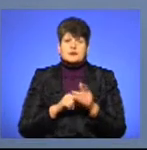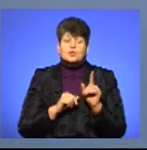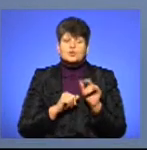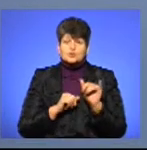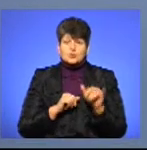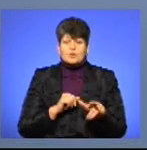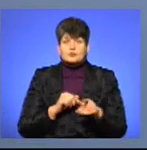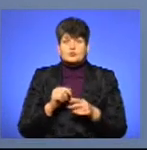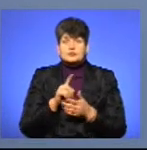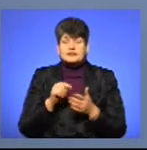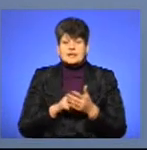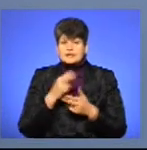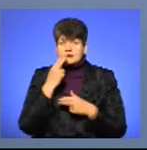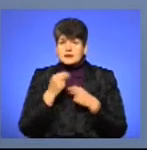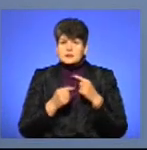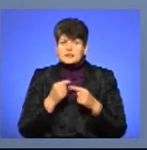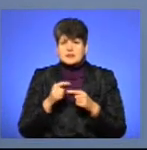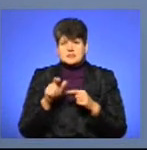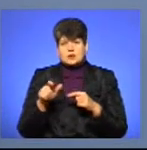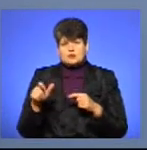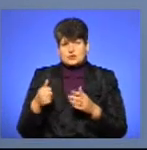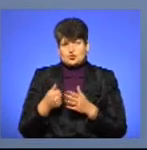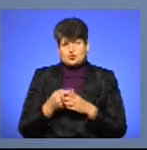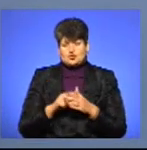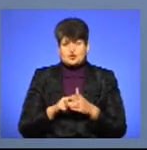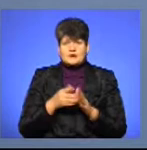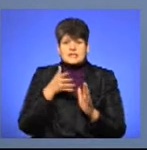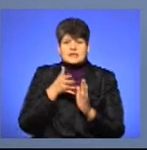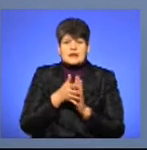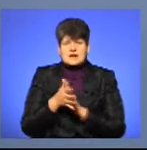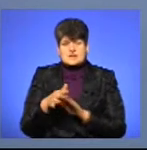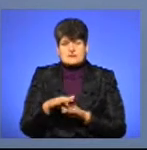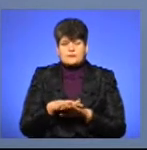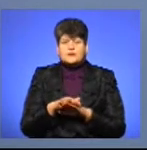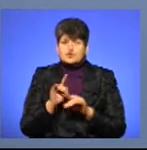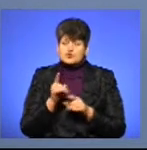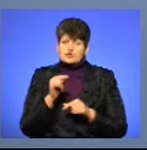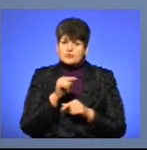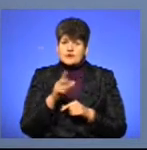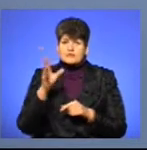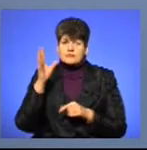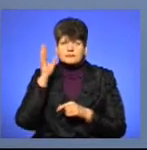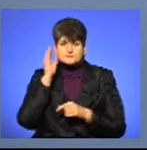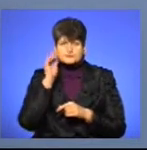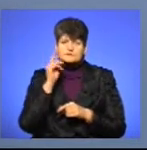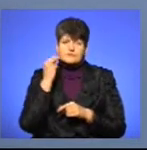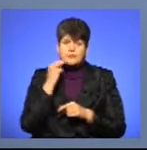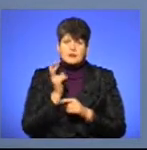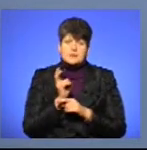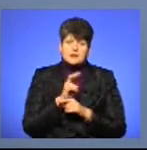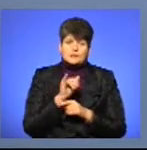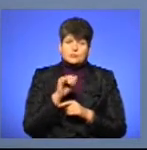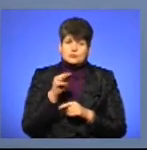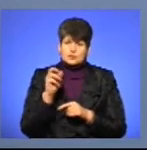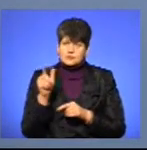питання в адаптації людини до того середовища, інтеграції в середовище. Чомусь вона рахує, що краще прийти в свою